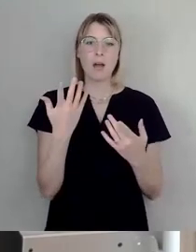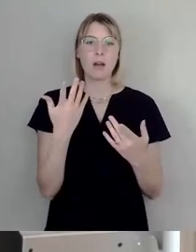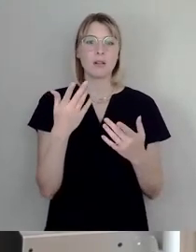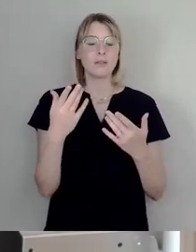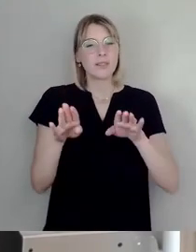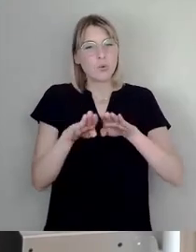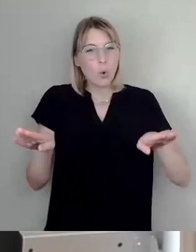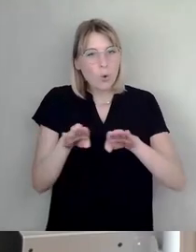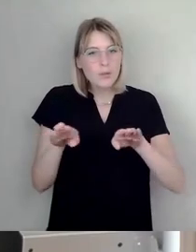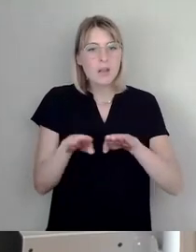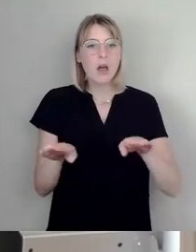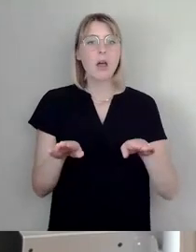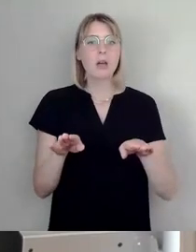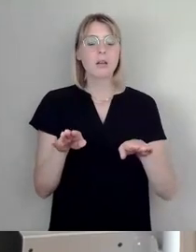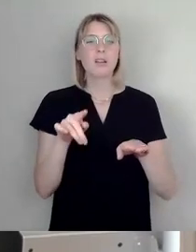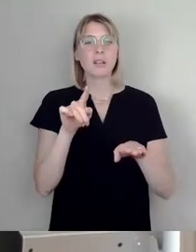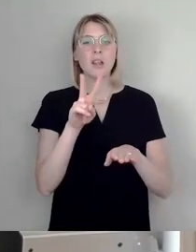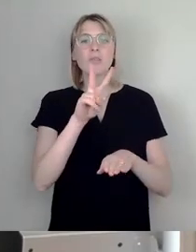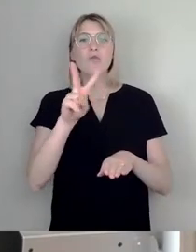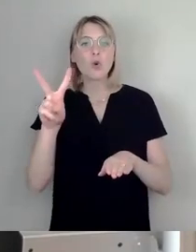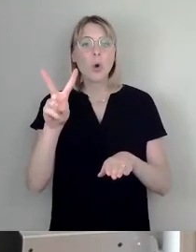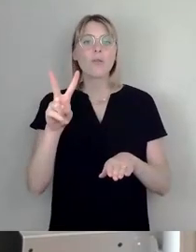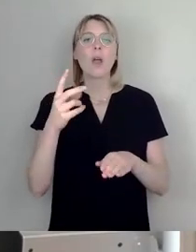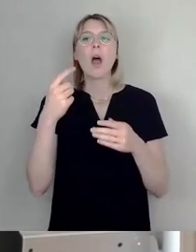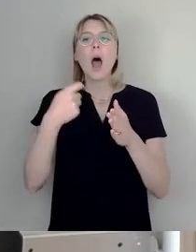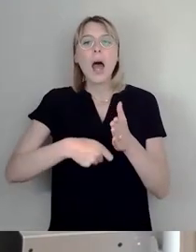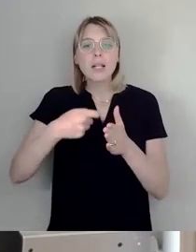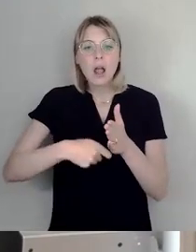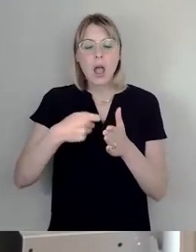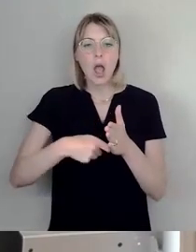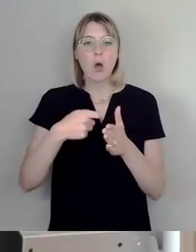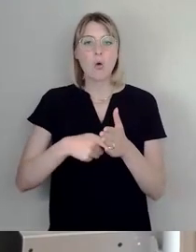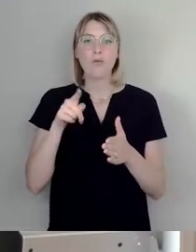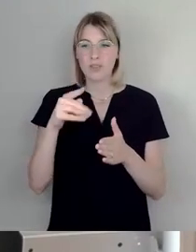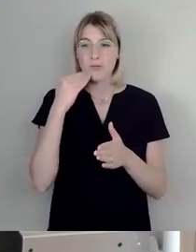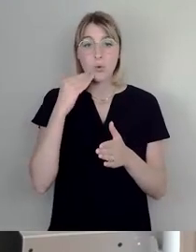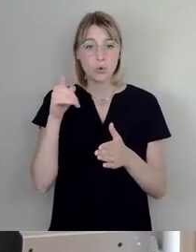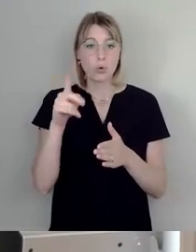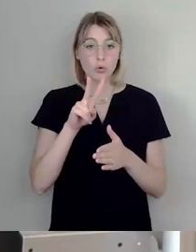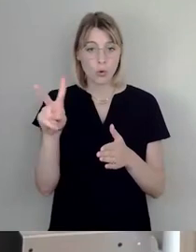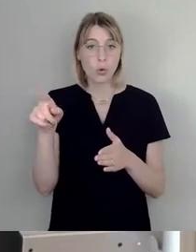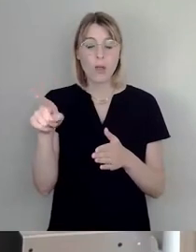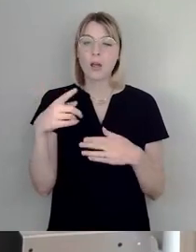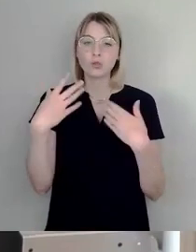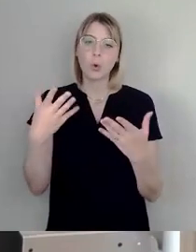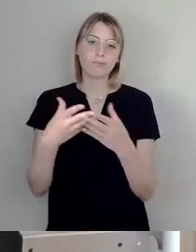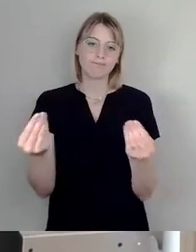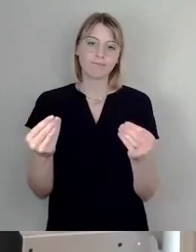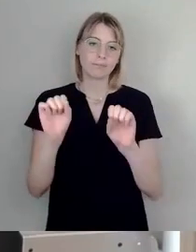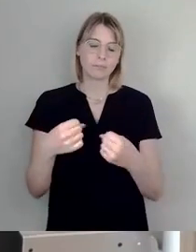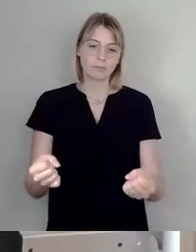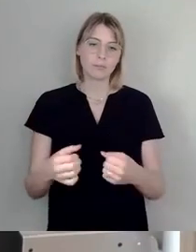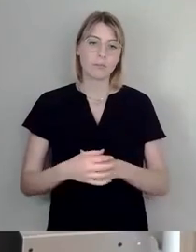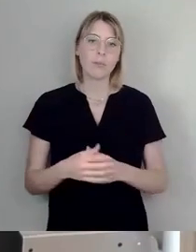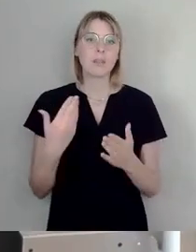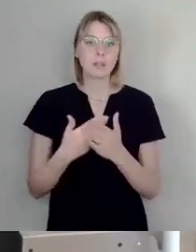des Vonovia-Ankaufs, dieser Wohnung, jetzt von der Vonovia, überhaupt nicht lösbar ist. Und deswegen lehnen wir ihn als Linke